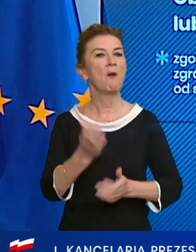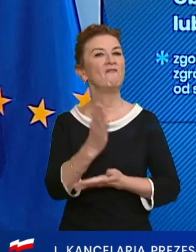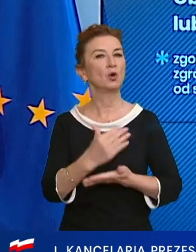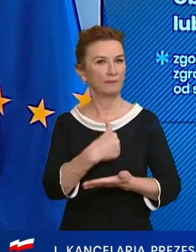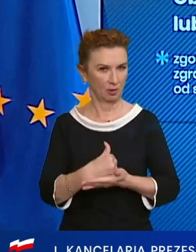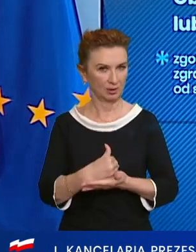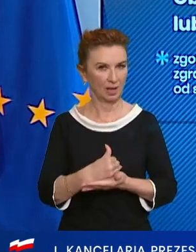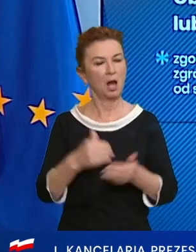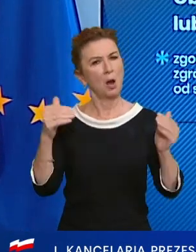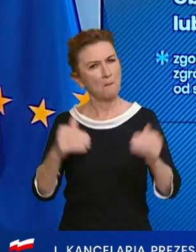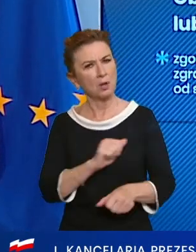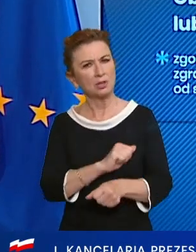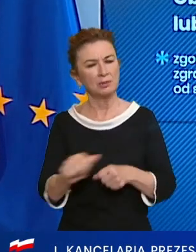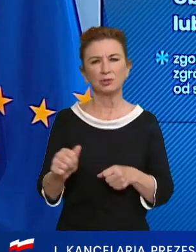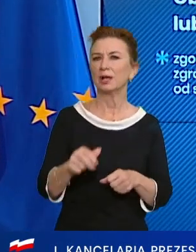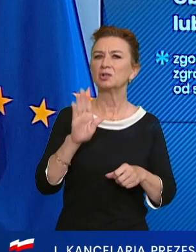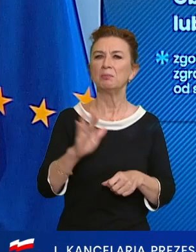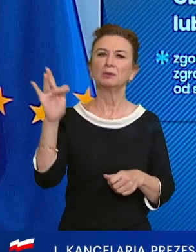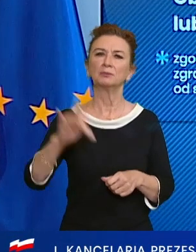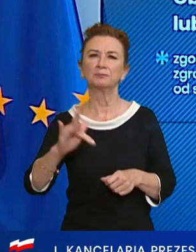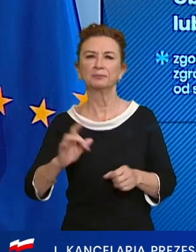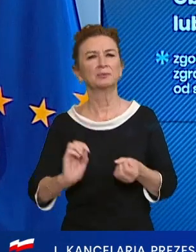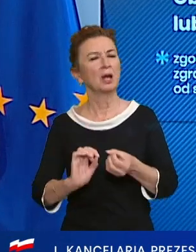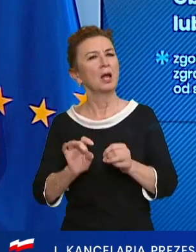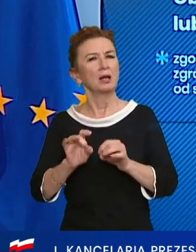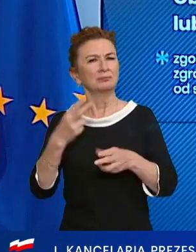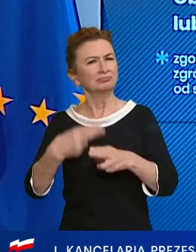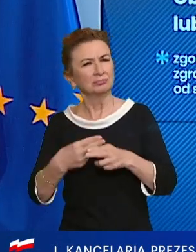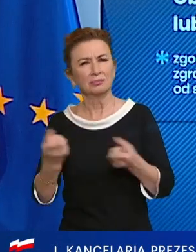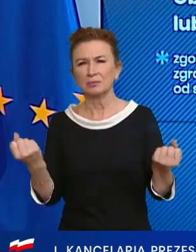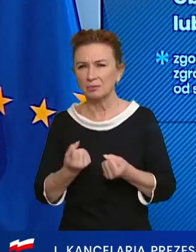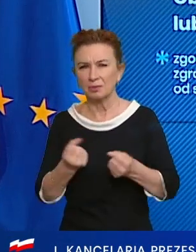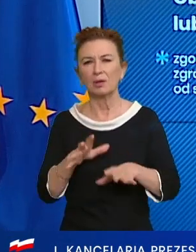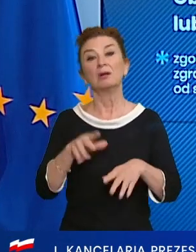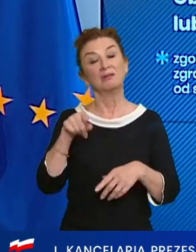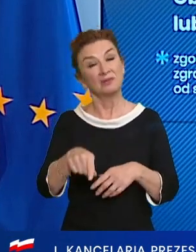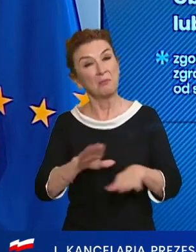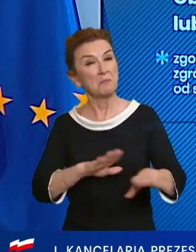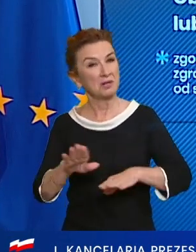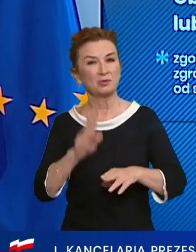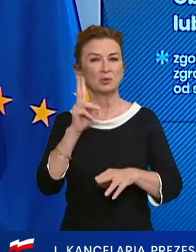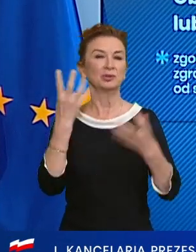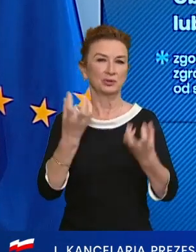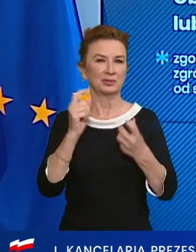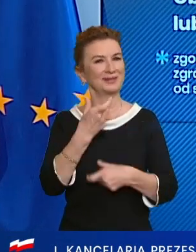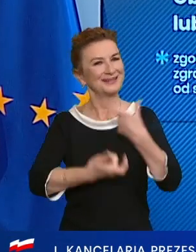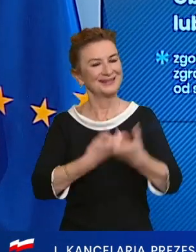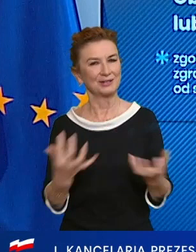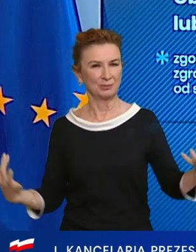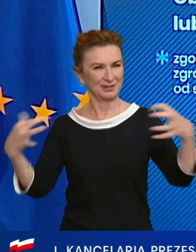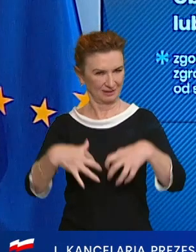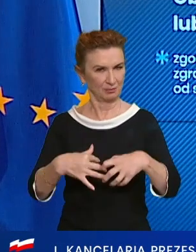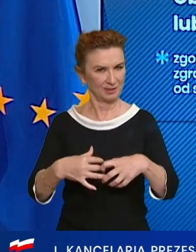koronawirusa i akurat w tym ognisku ktoś zapragnie zrobić zgromadzenie, no to żeby zachować tutaj